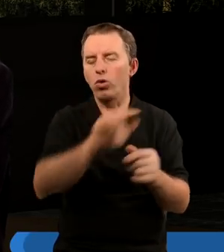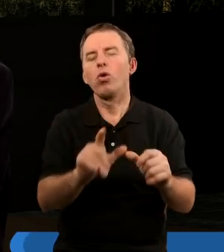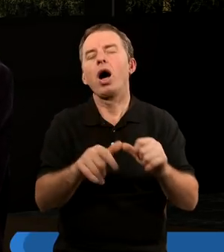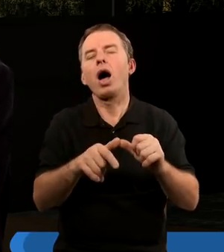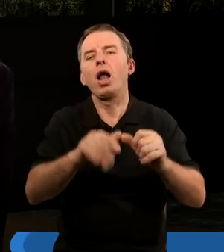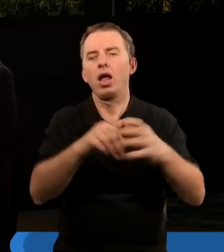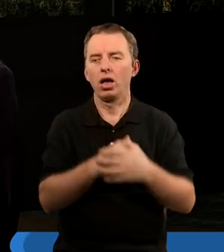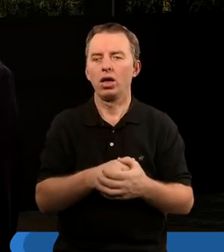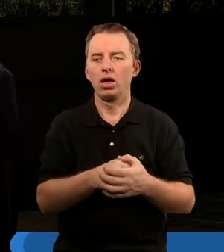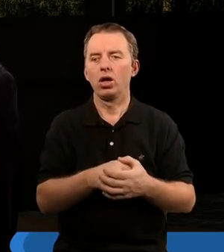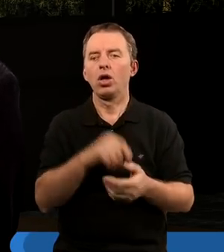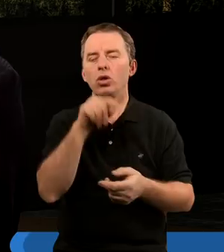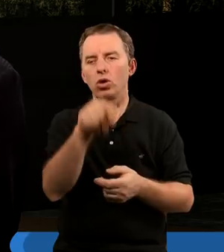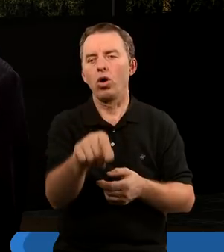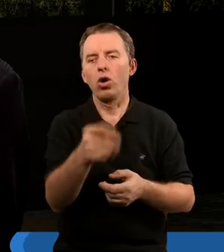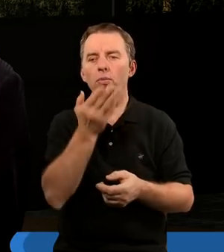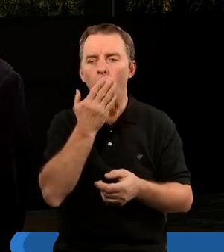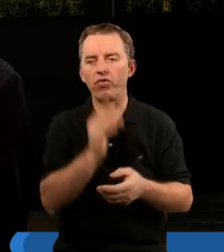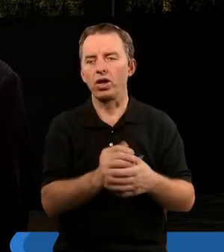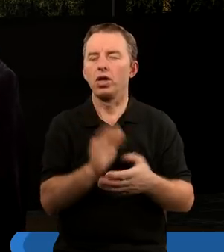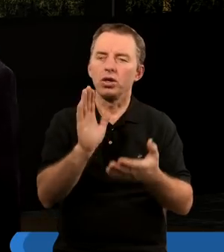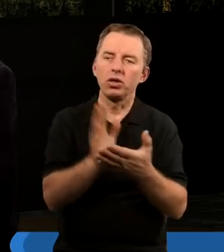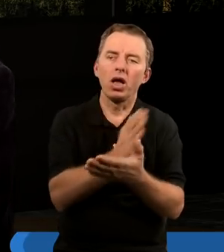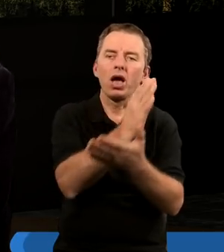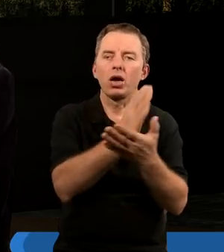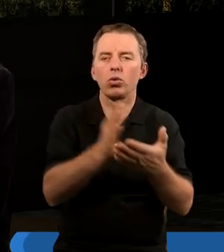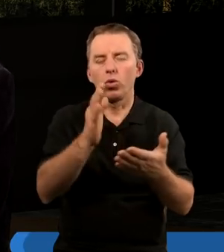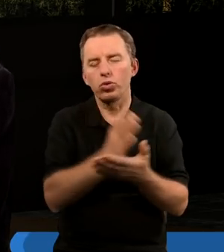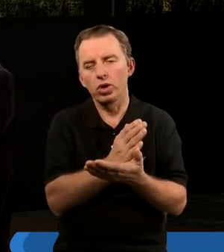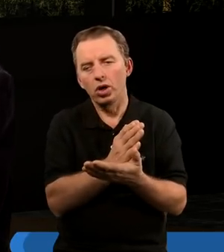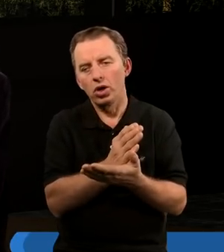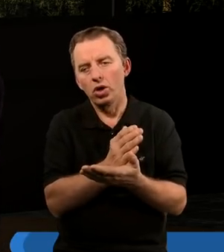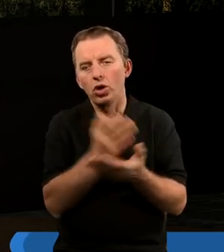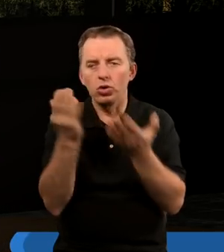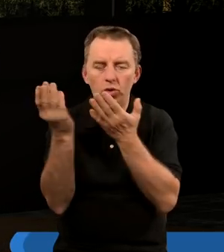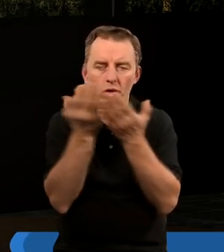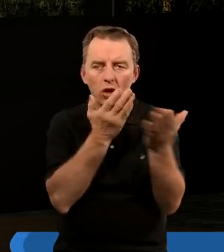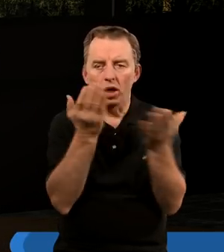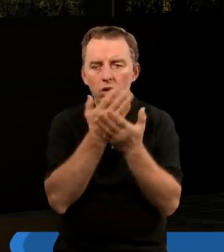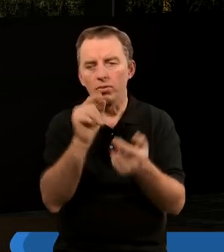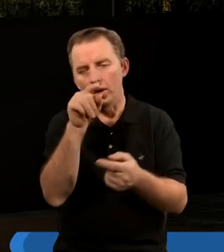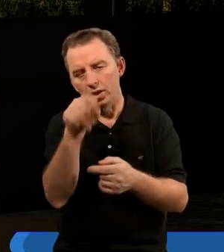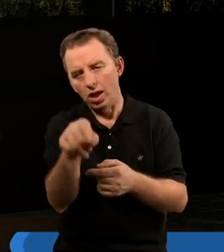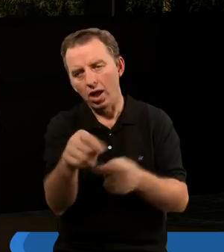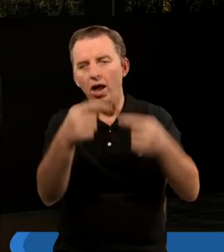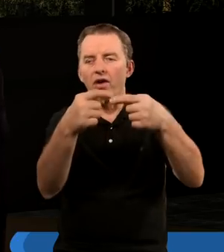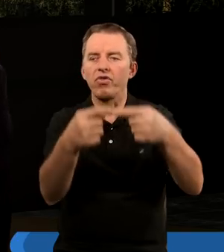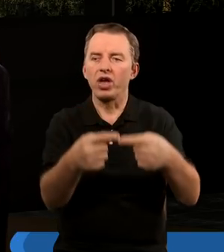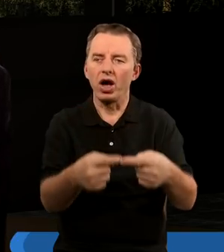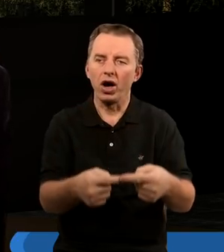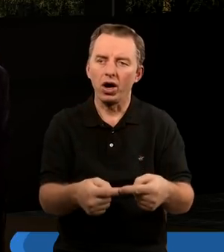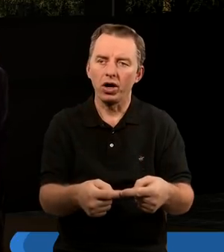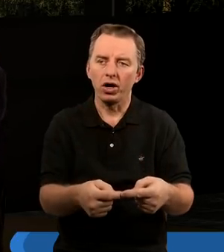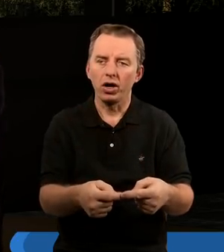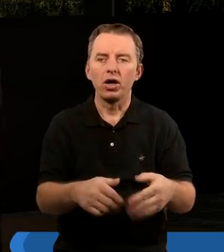ale to, co czujemy. Niektórzy, gdy czytaliśmy tutaj wiersze też,